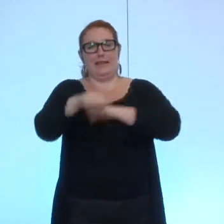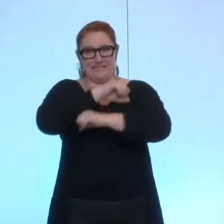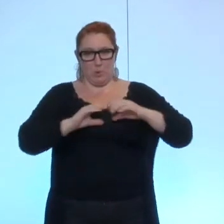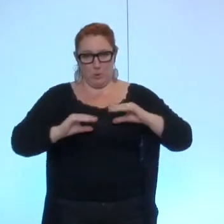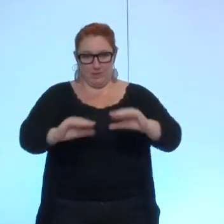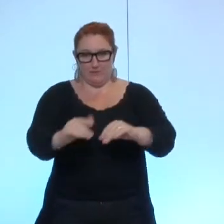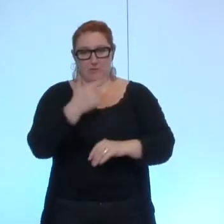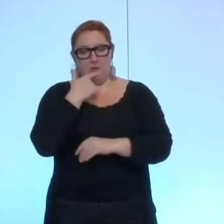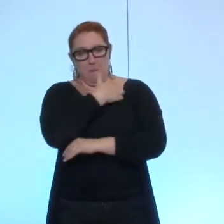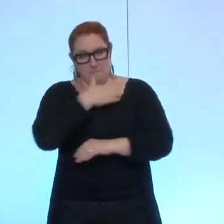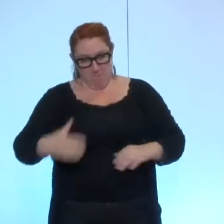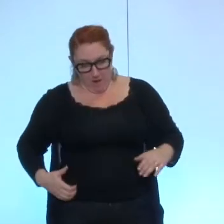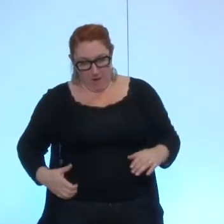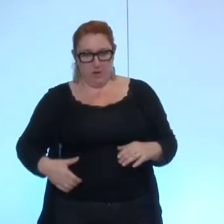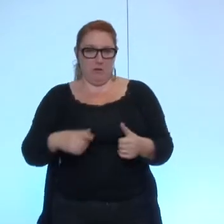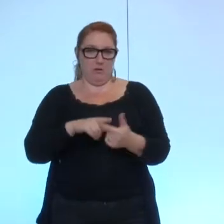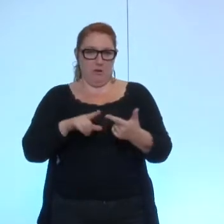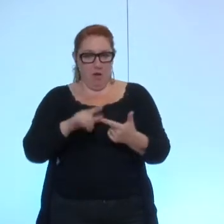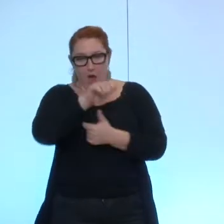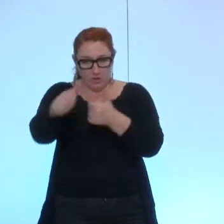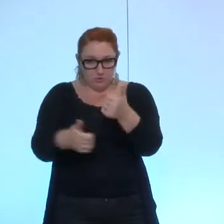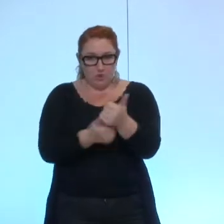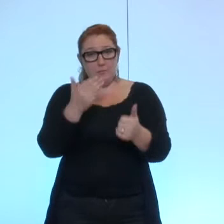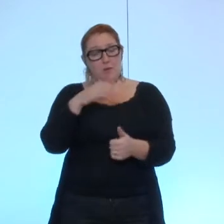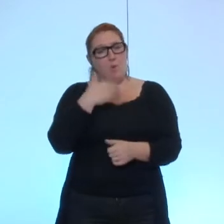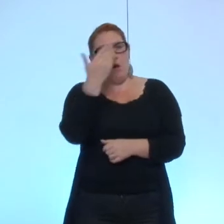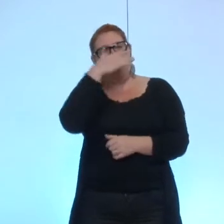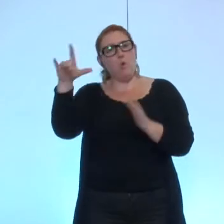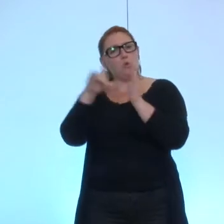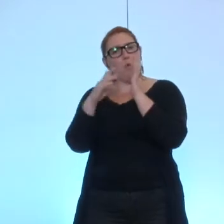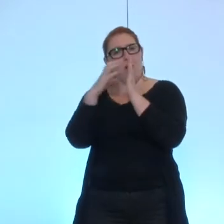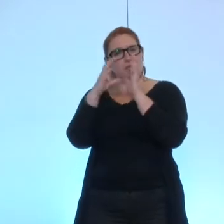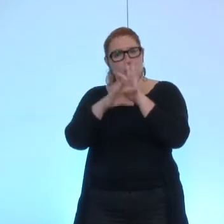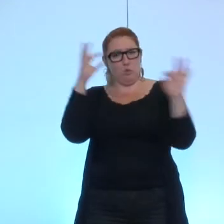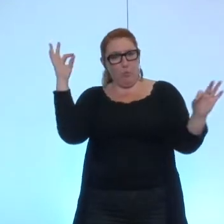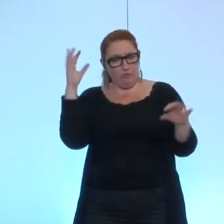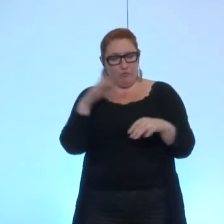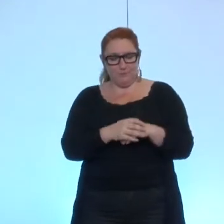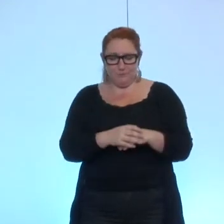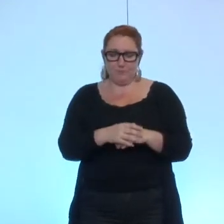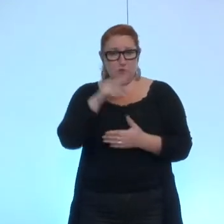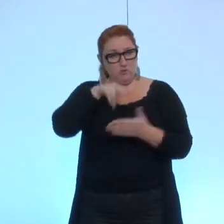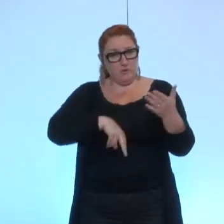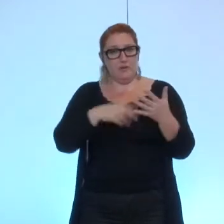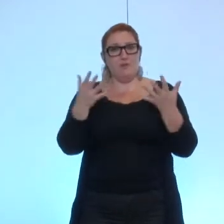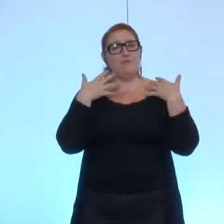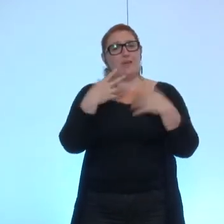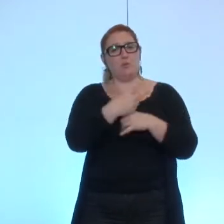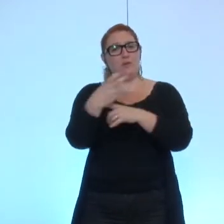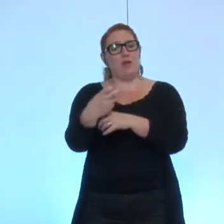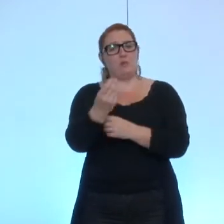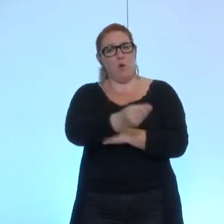trouvé un autre article de loi. Je vous le lis. Les frais de garde d'enfants ou d'assistance aux